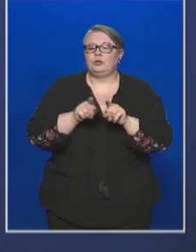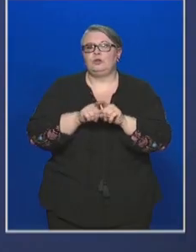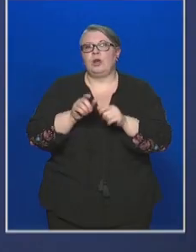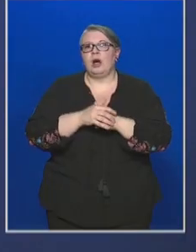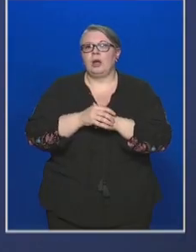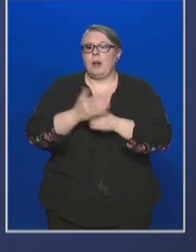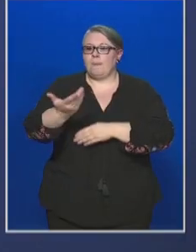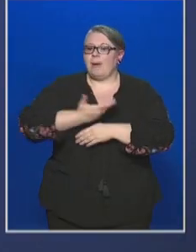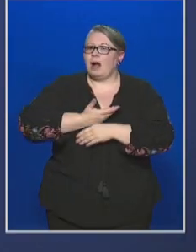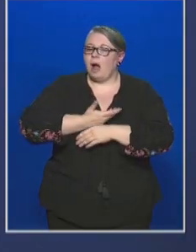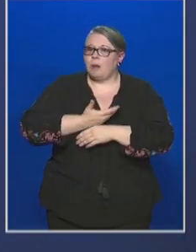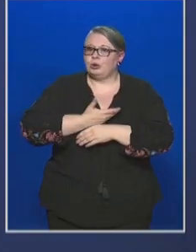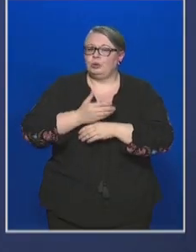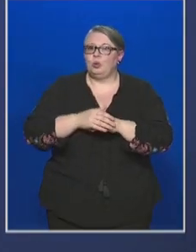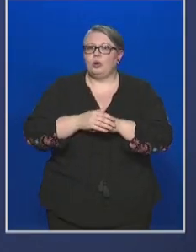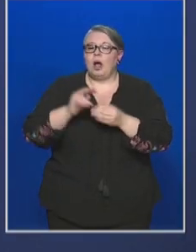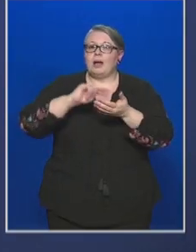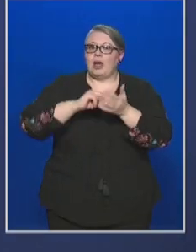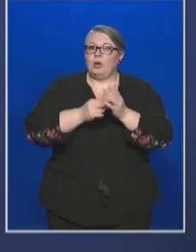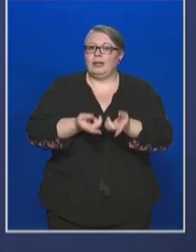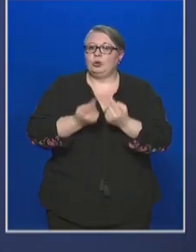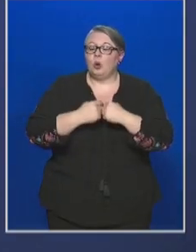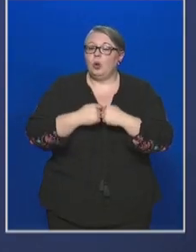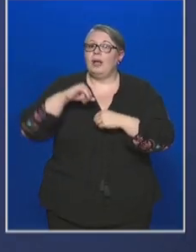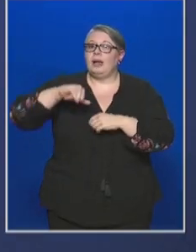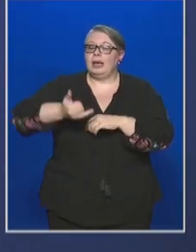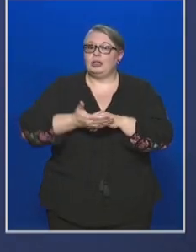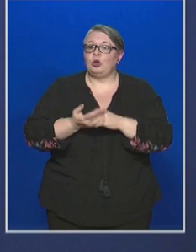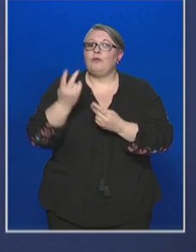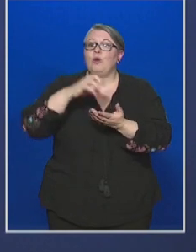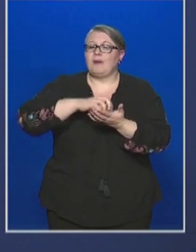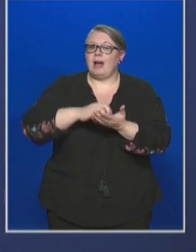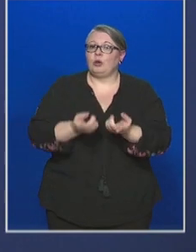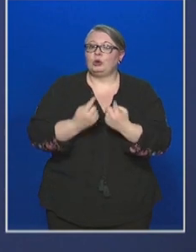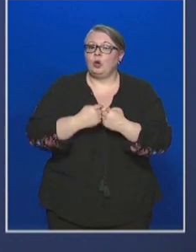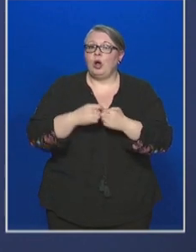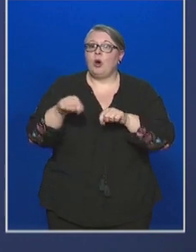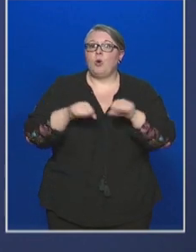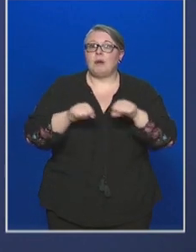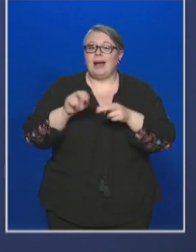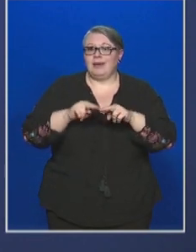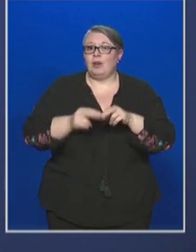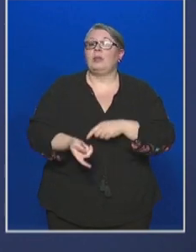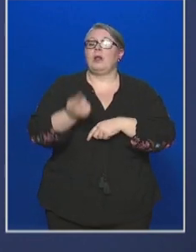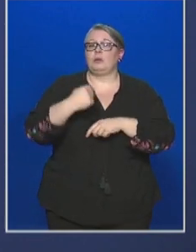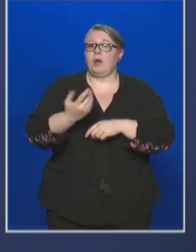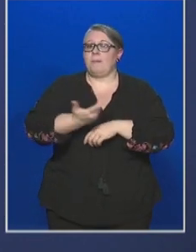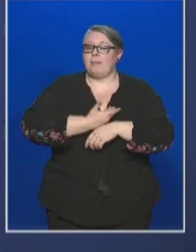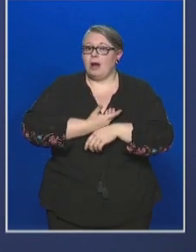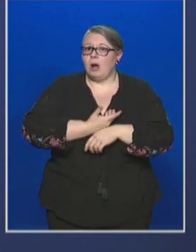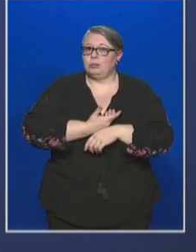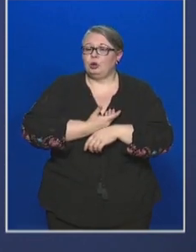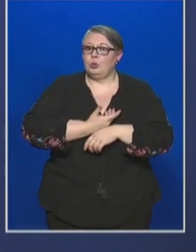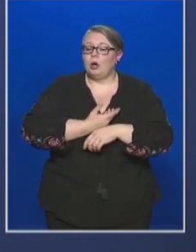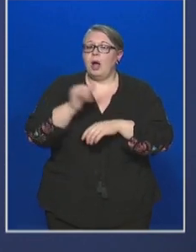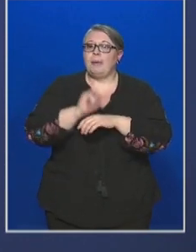Megkaptuk a kerülettől, illetve a fővárostól, a kormányhivataltól a